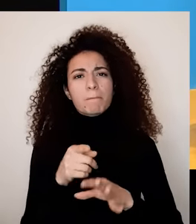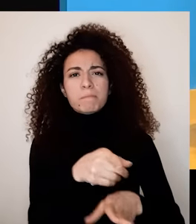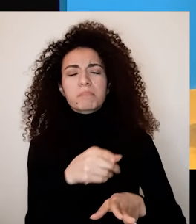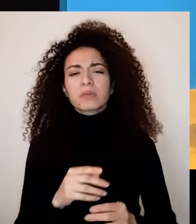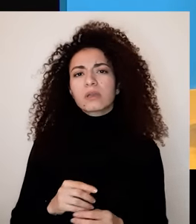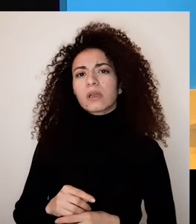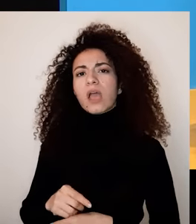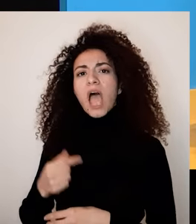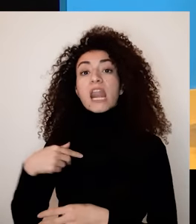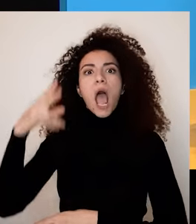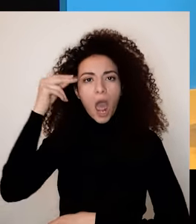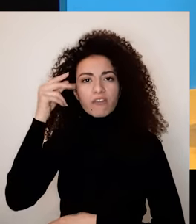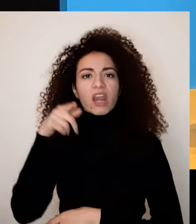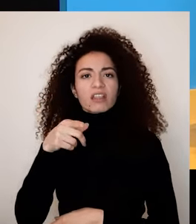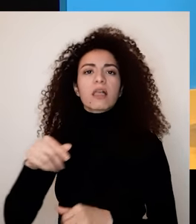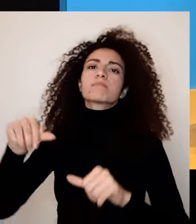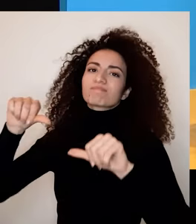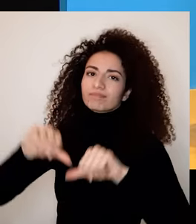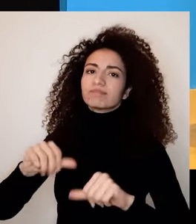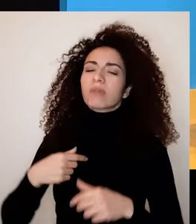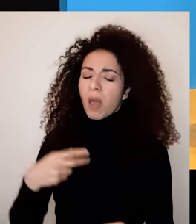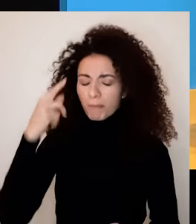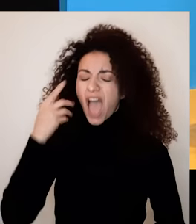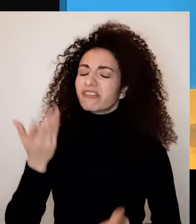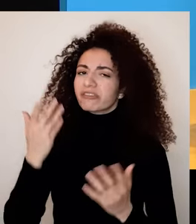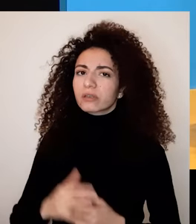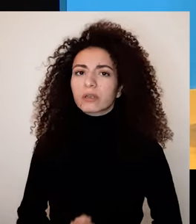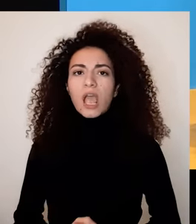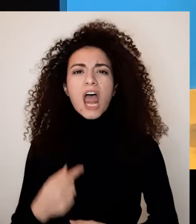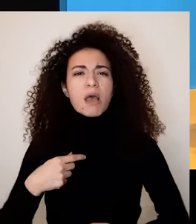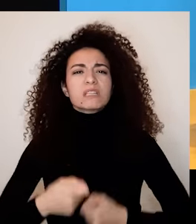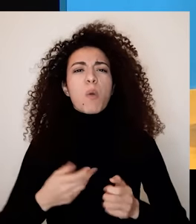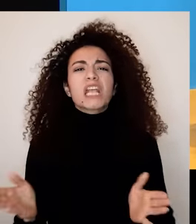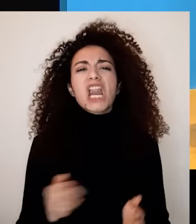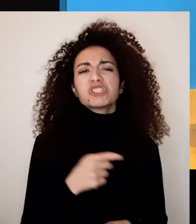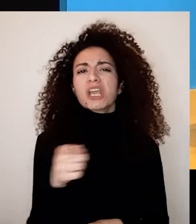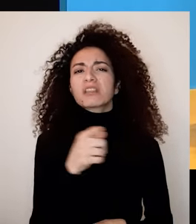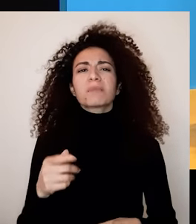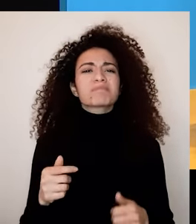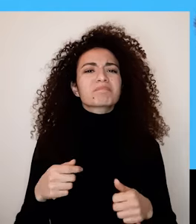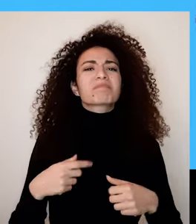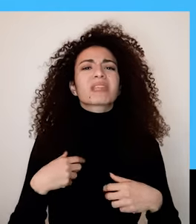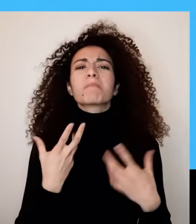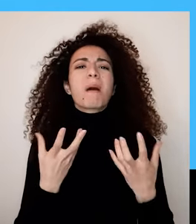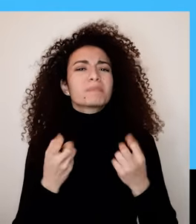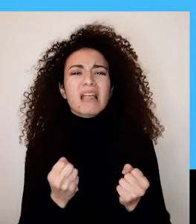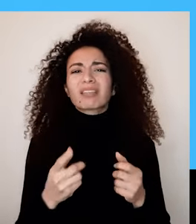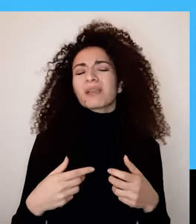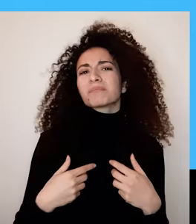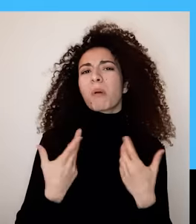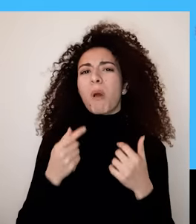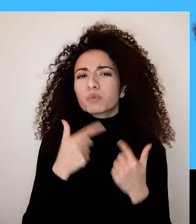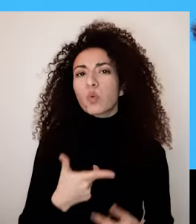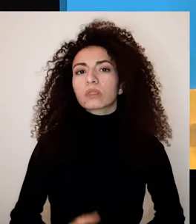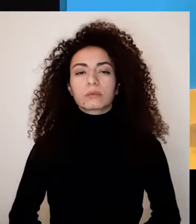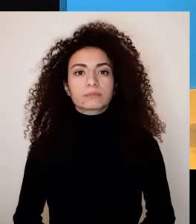أنت السبب بي اللي وصلت له كنت على يقين إنك رح تخزرني شو ما عملت احتنكر الجميل الشي اللي عملته أنا